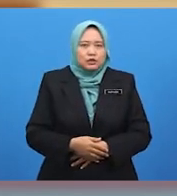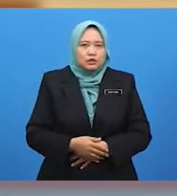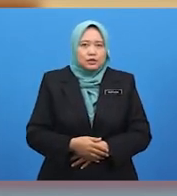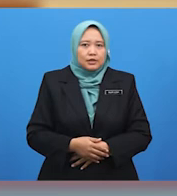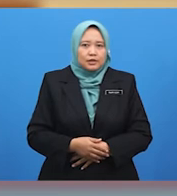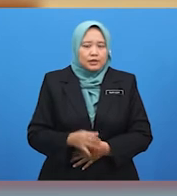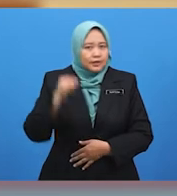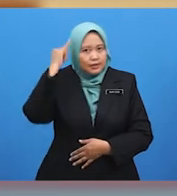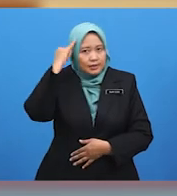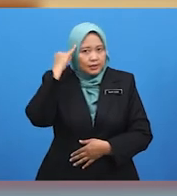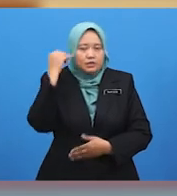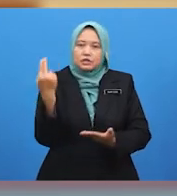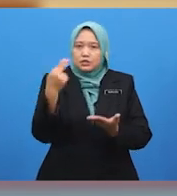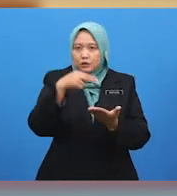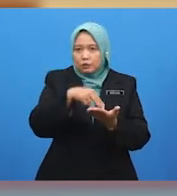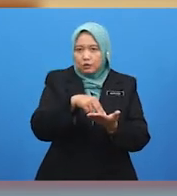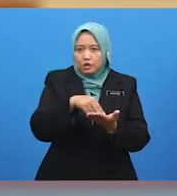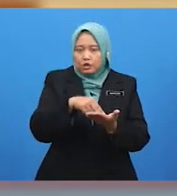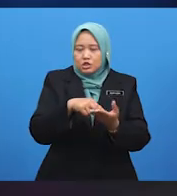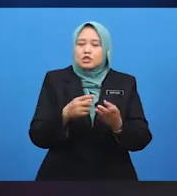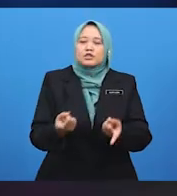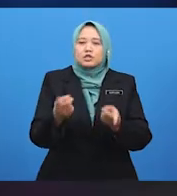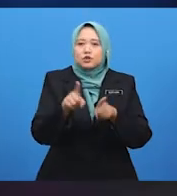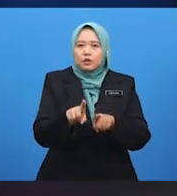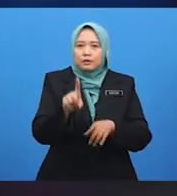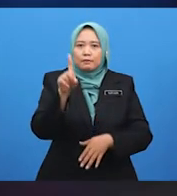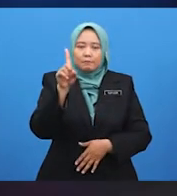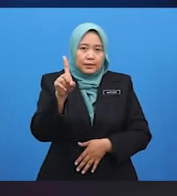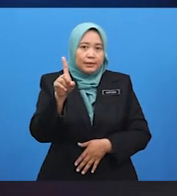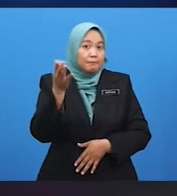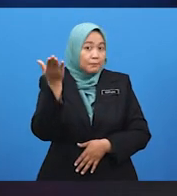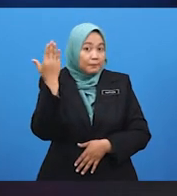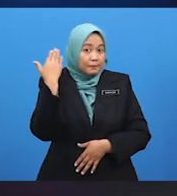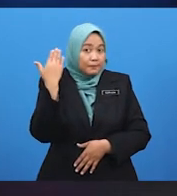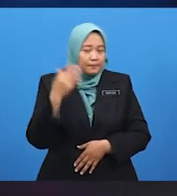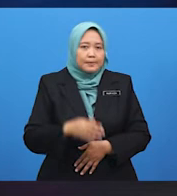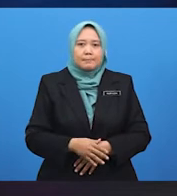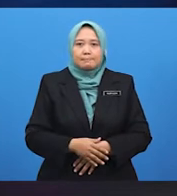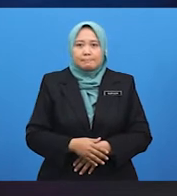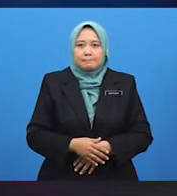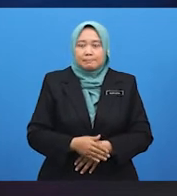situasi pertama. Murid-murid, cuba perhatikan semula situasi ini.